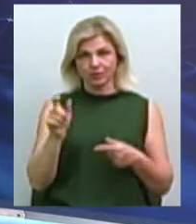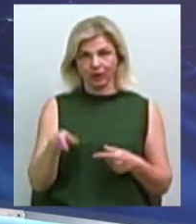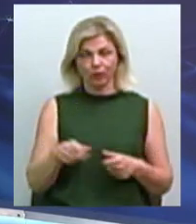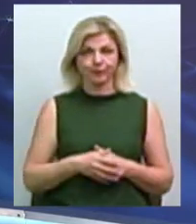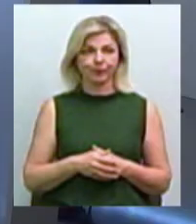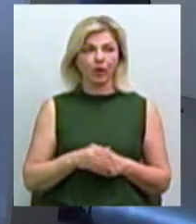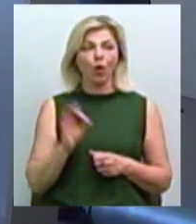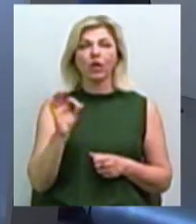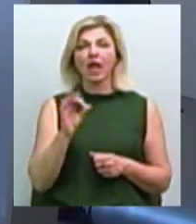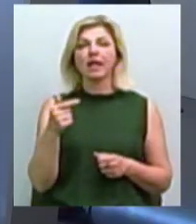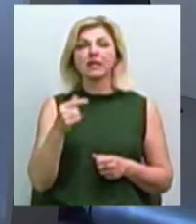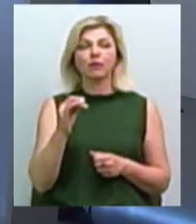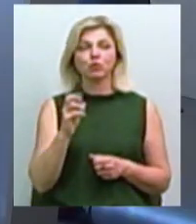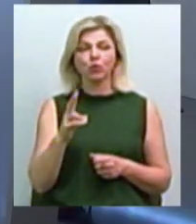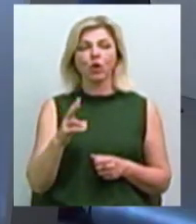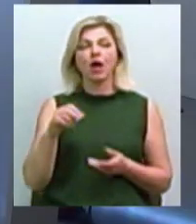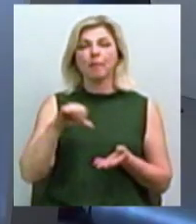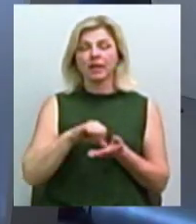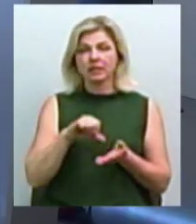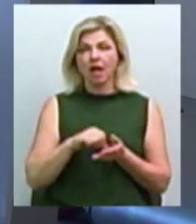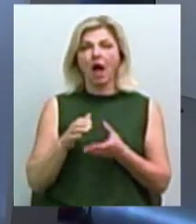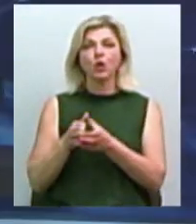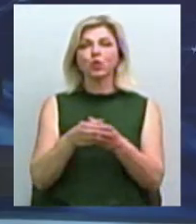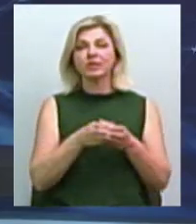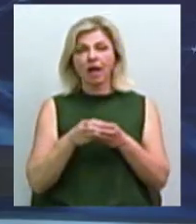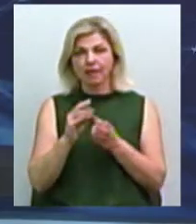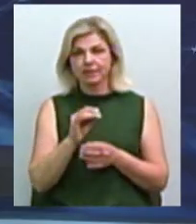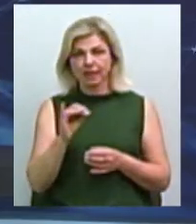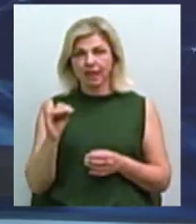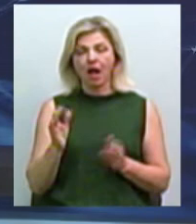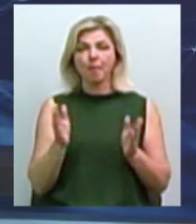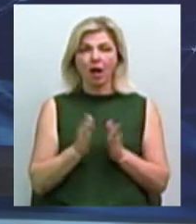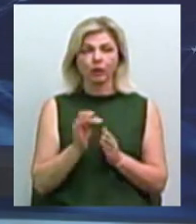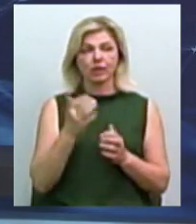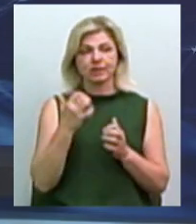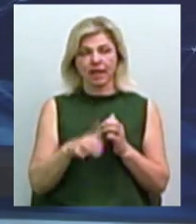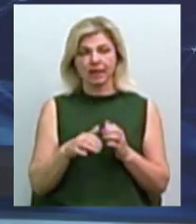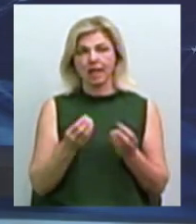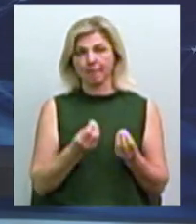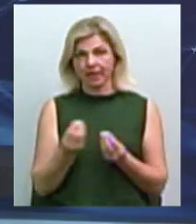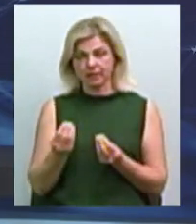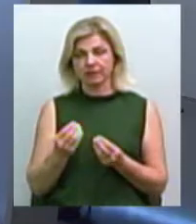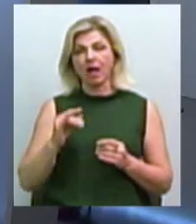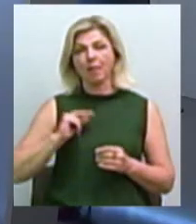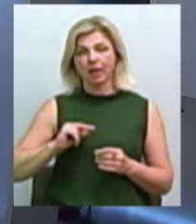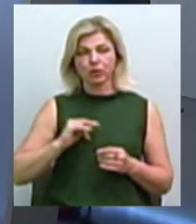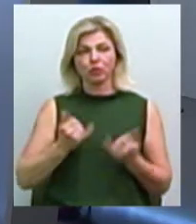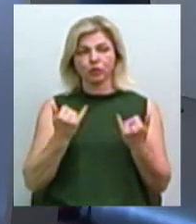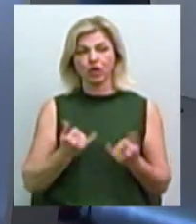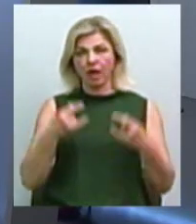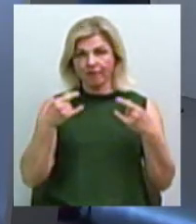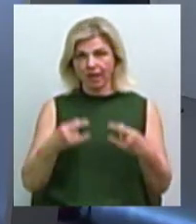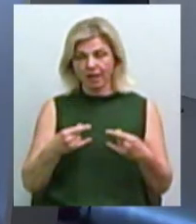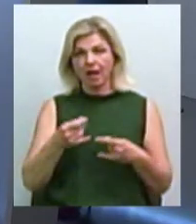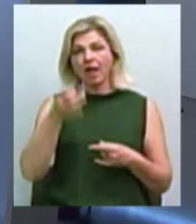Олена Герсимчук, президентка Федерації Асоціації Малого і Середнього Бізнесу. Я вас вітаю. Доброго дня. Ми працюємо в прямому ефірі. Нагадую, телефон студії